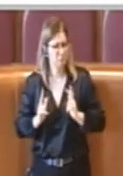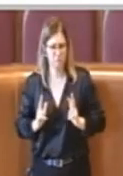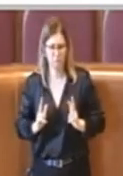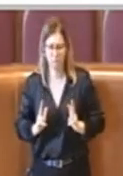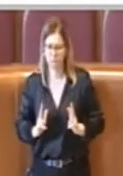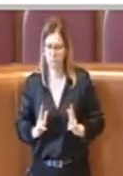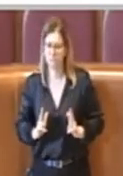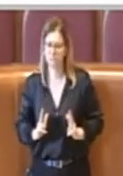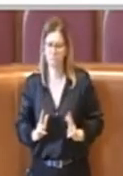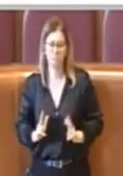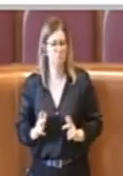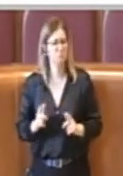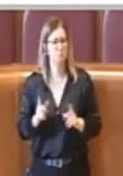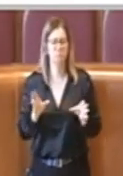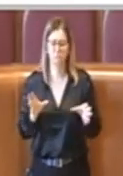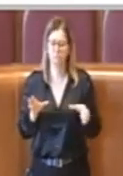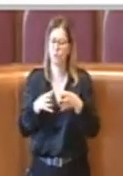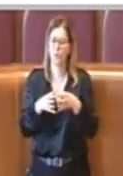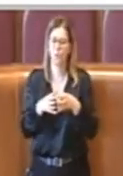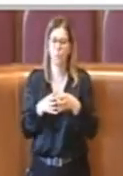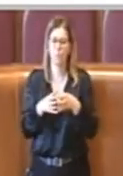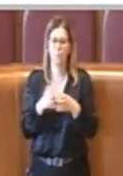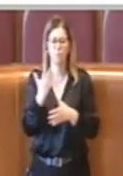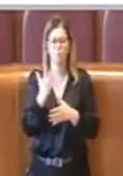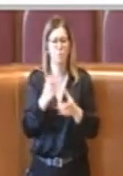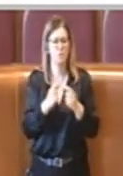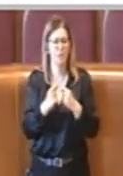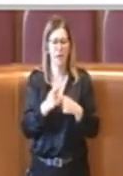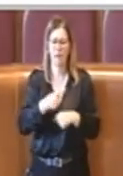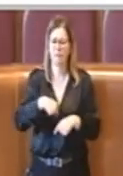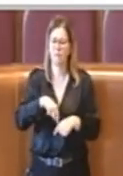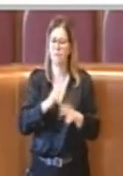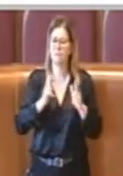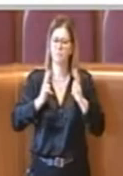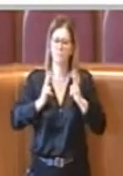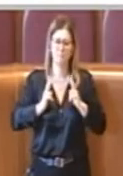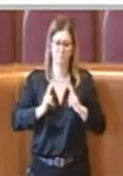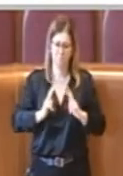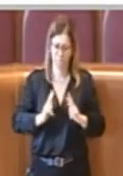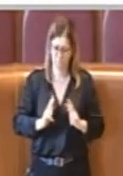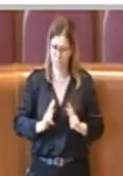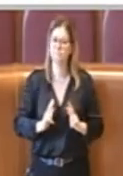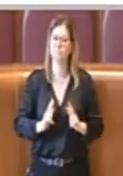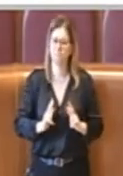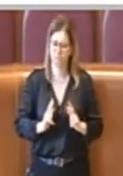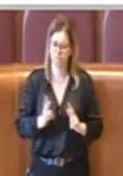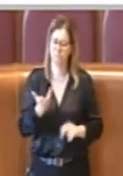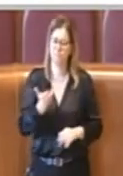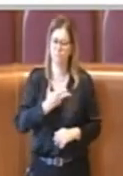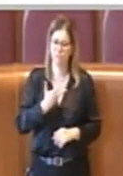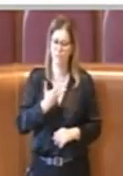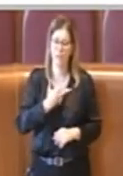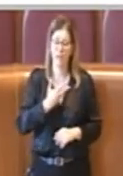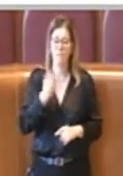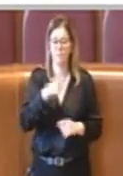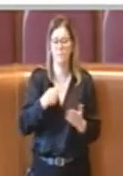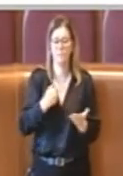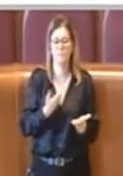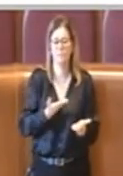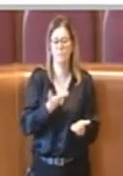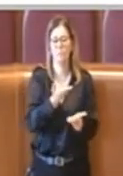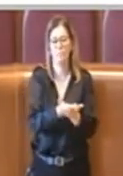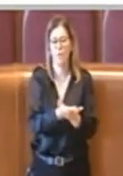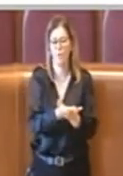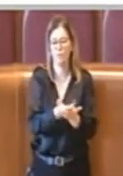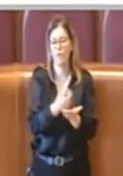gruppo del Movimento 5 Stelle e consegno all'Aula questa mozione pregando a tutti di